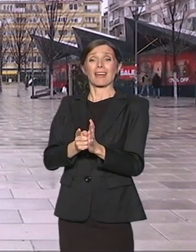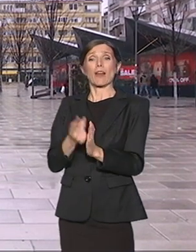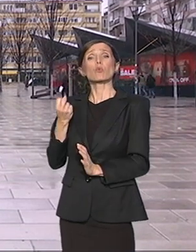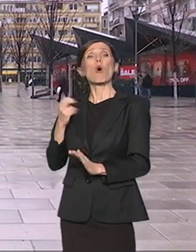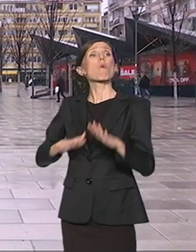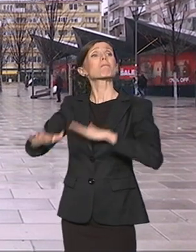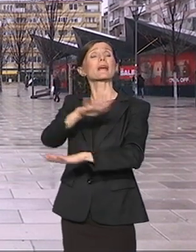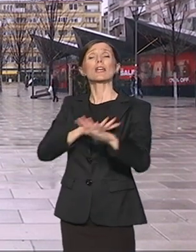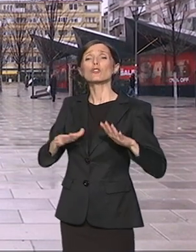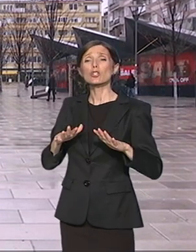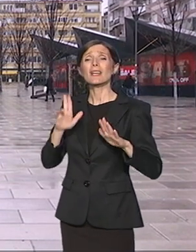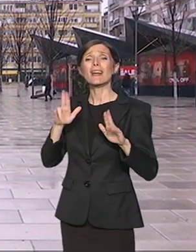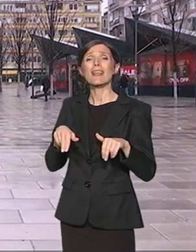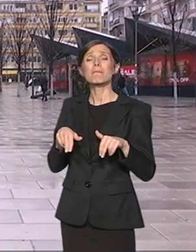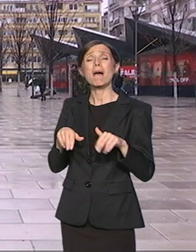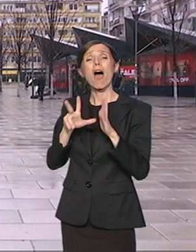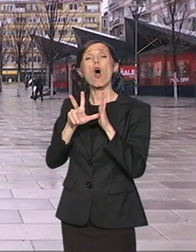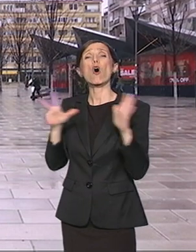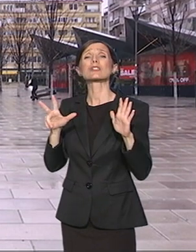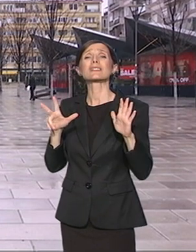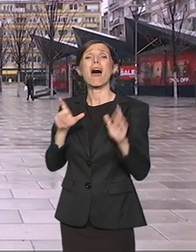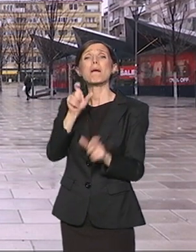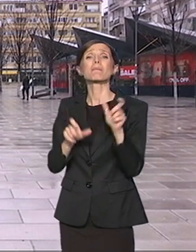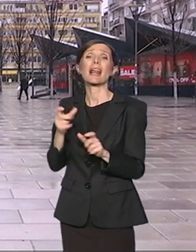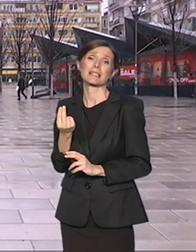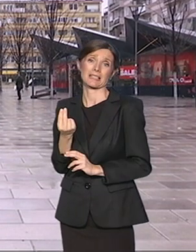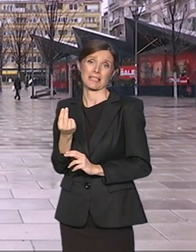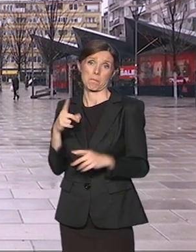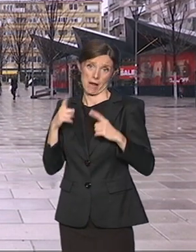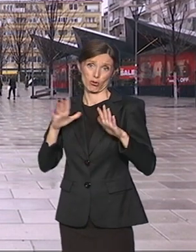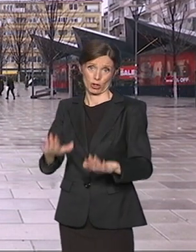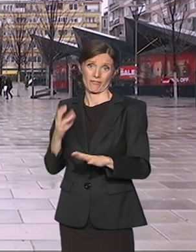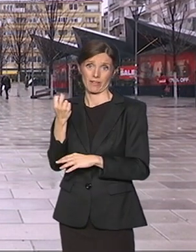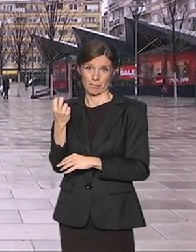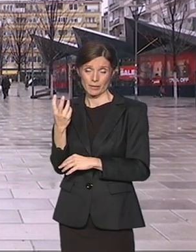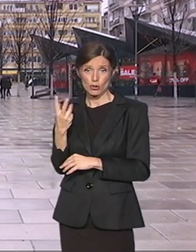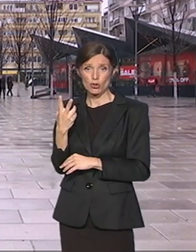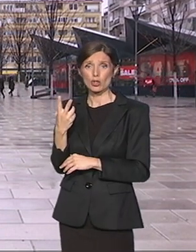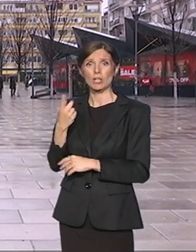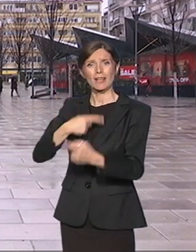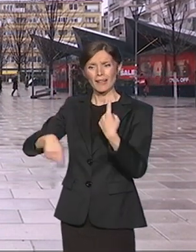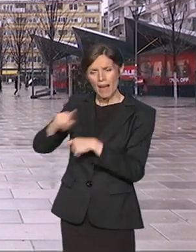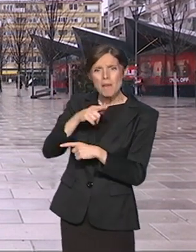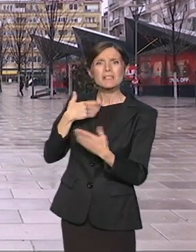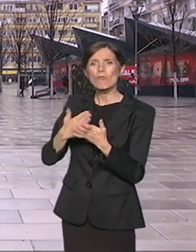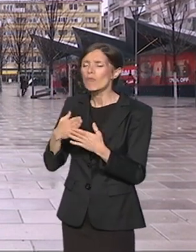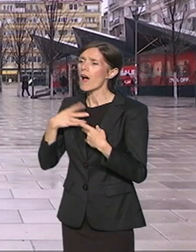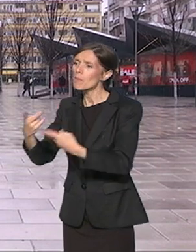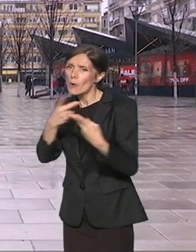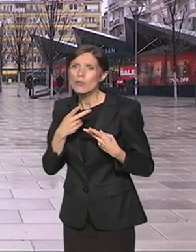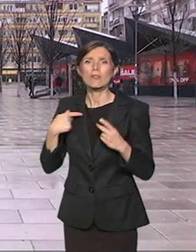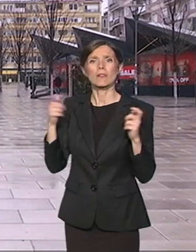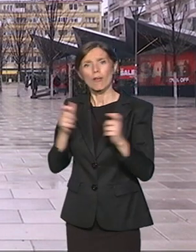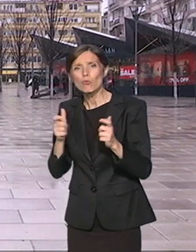ima osamnestoro Srba. Mi se međusobno posećujemo, družimo